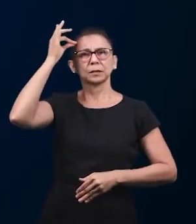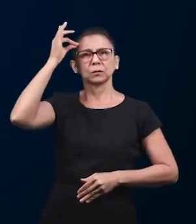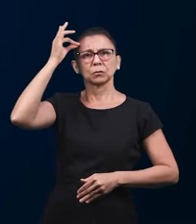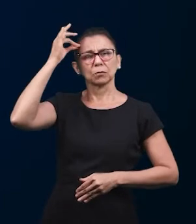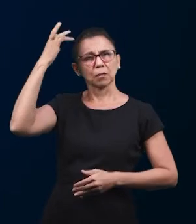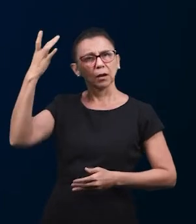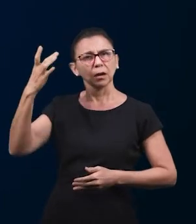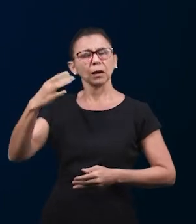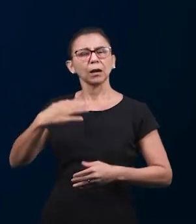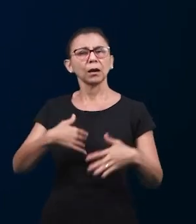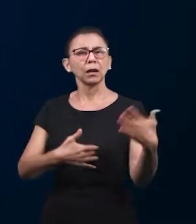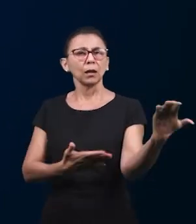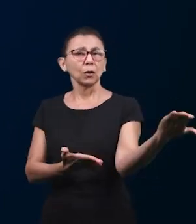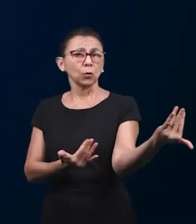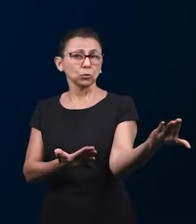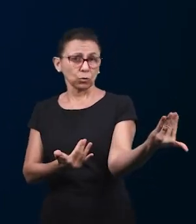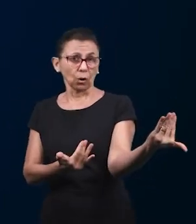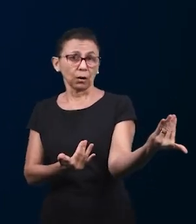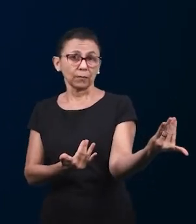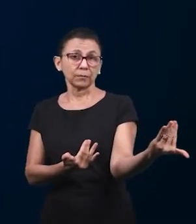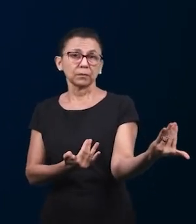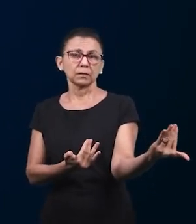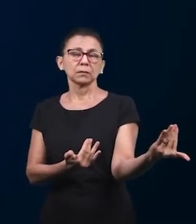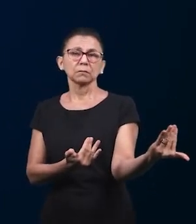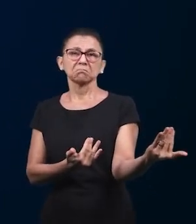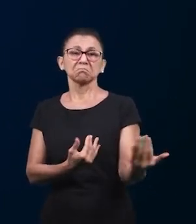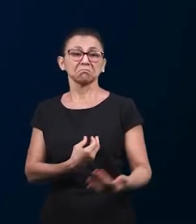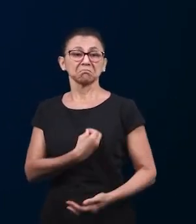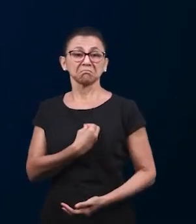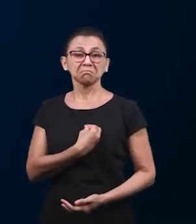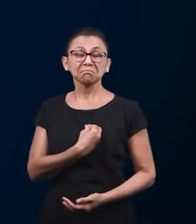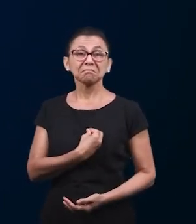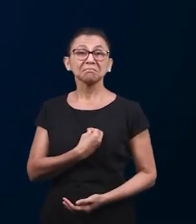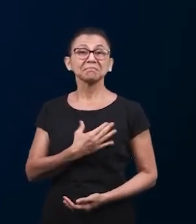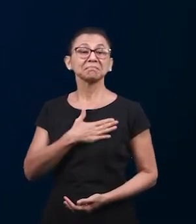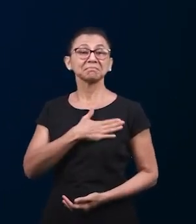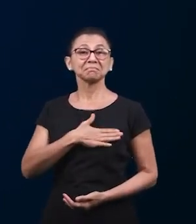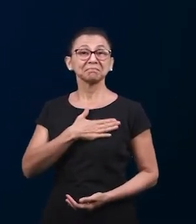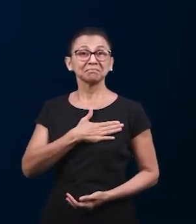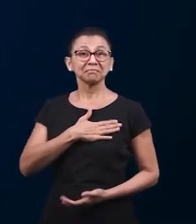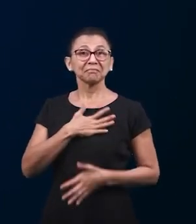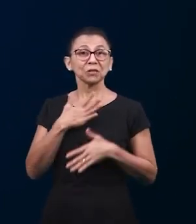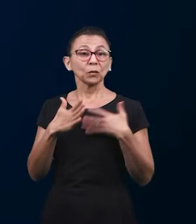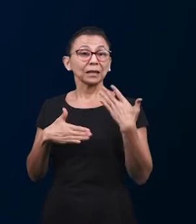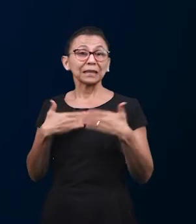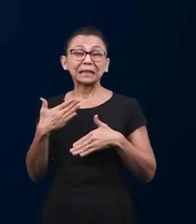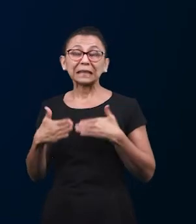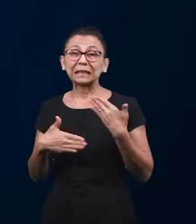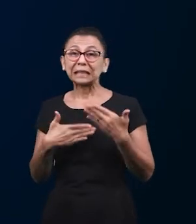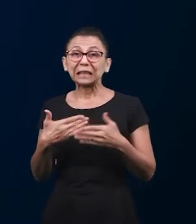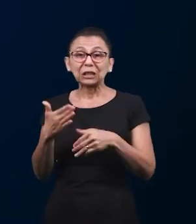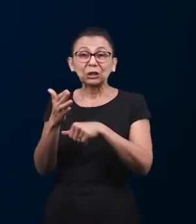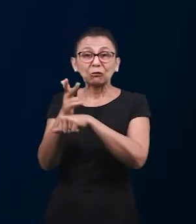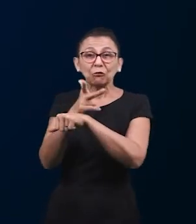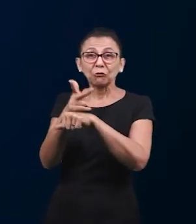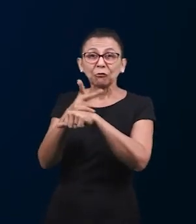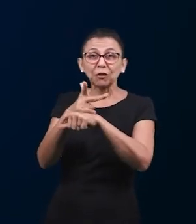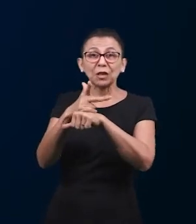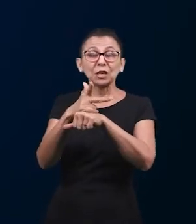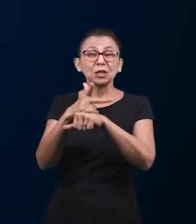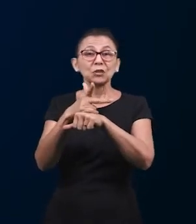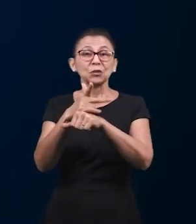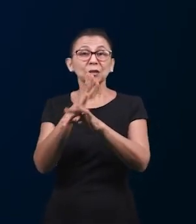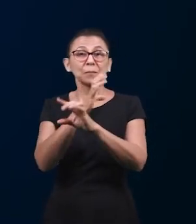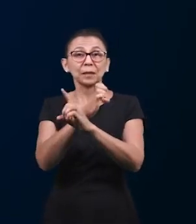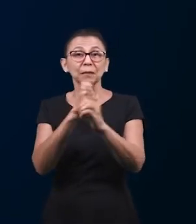расти назидает нас укрепляет и помогает нашим молодежи участвовать все больше когда